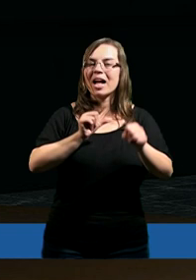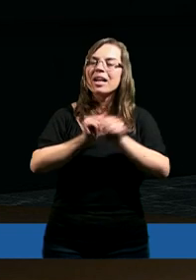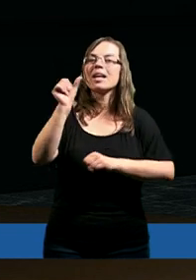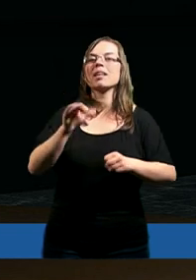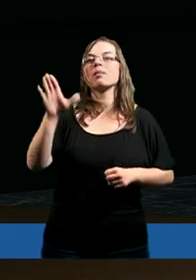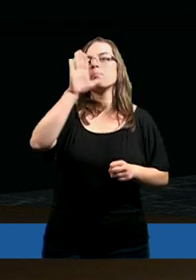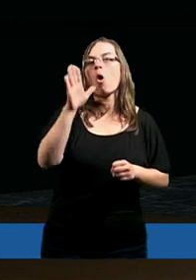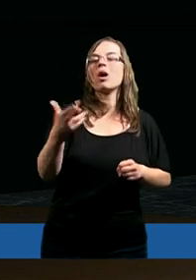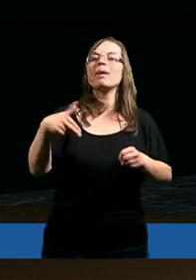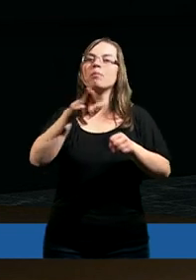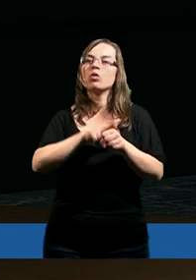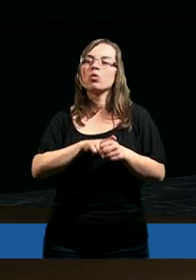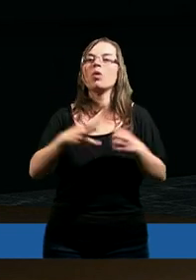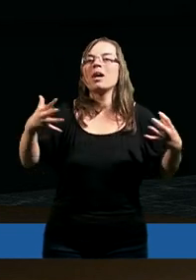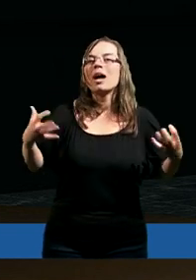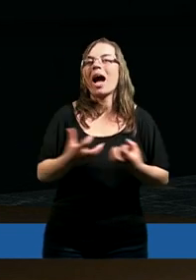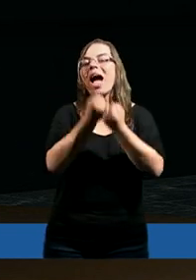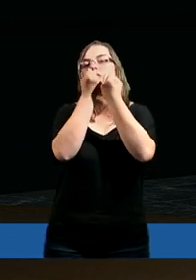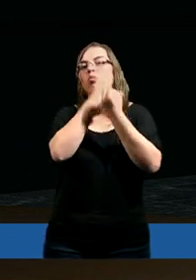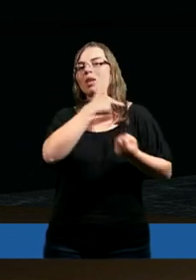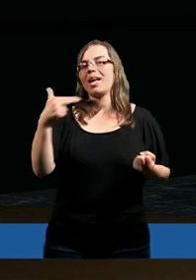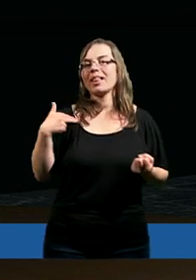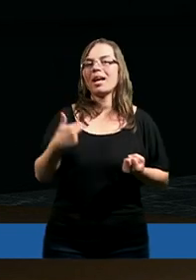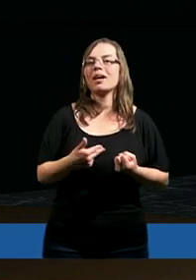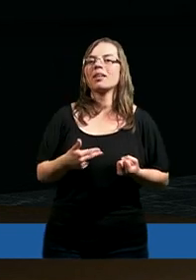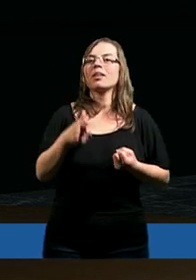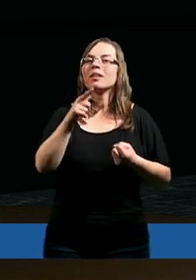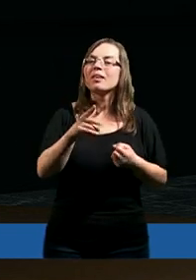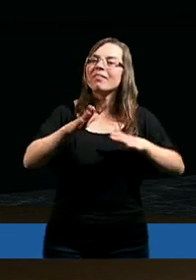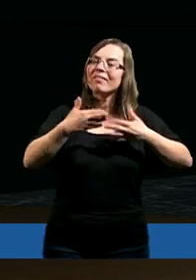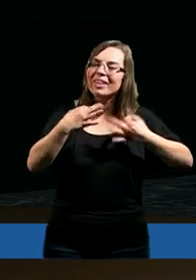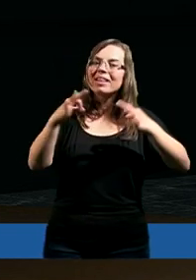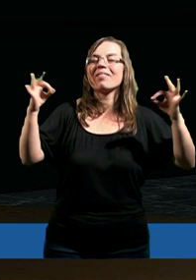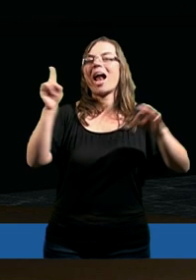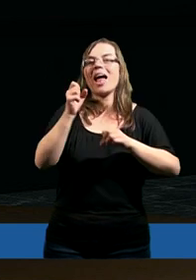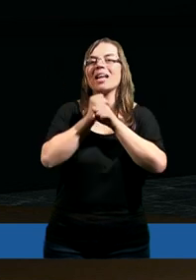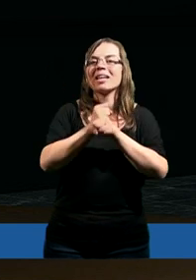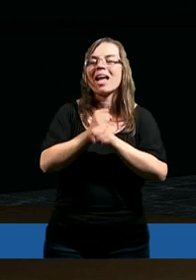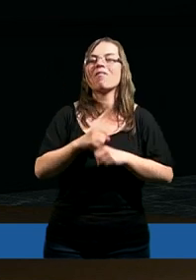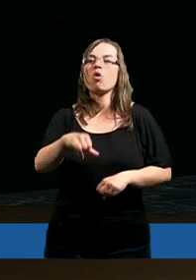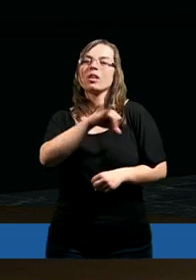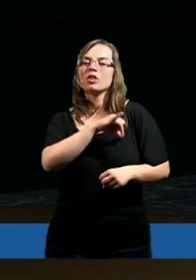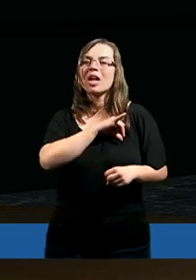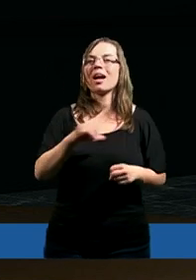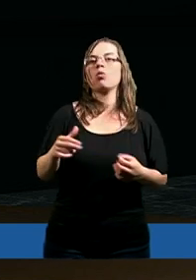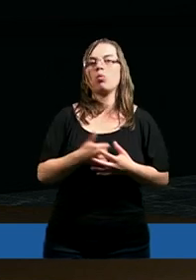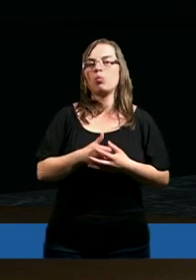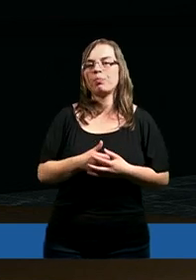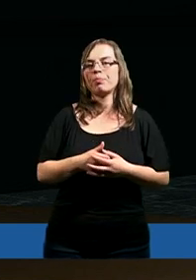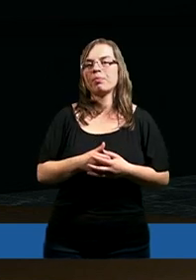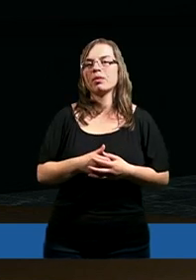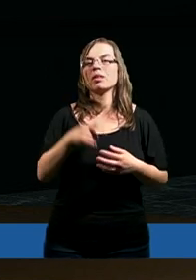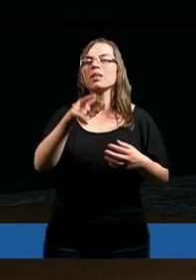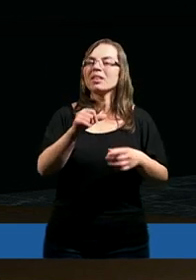i że jesteś Bogiem, który ratuje, który wyzwala z niewoli grzechów i jego